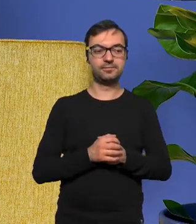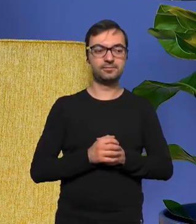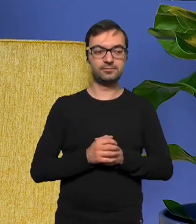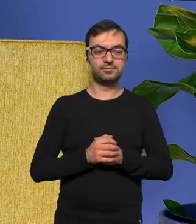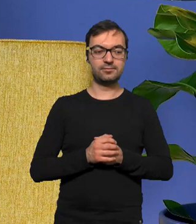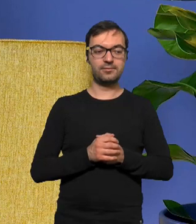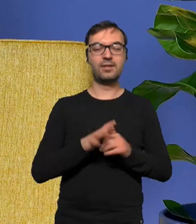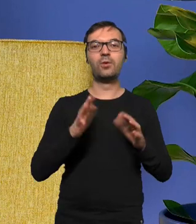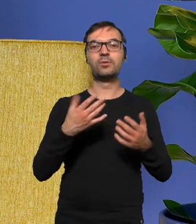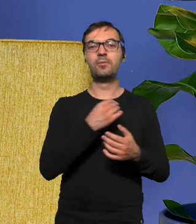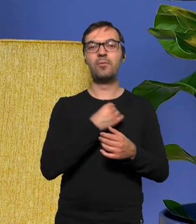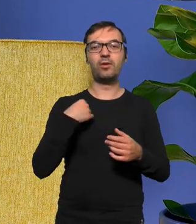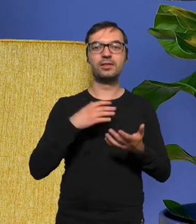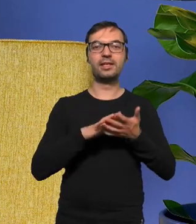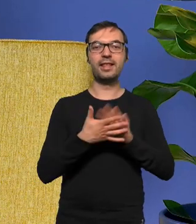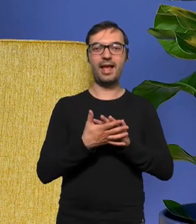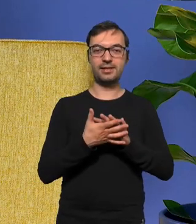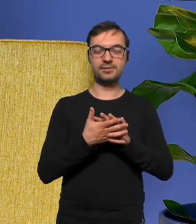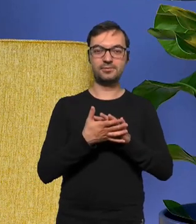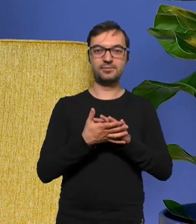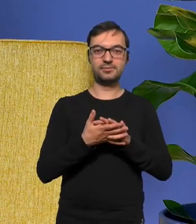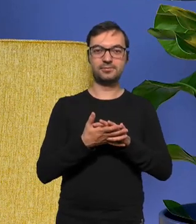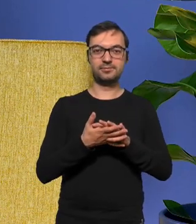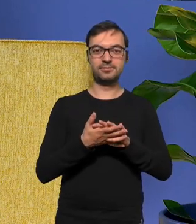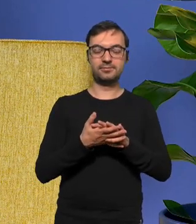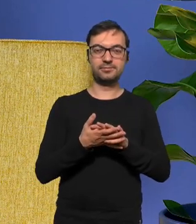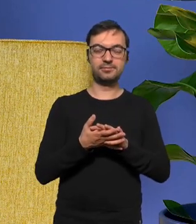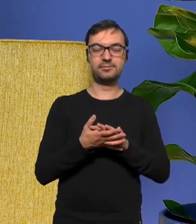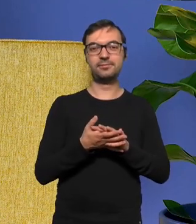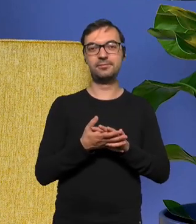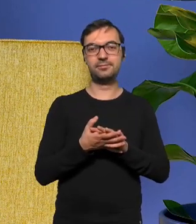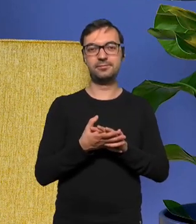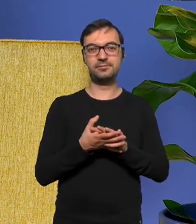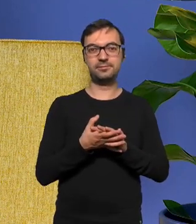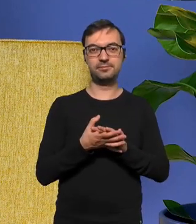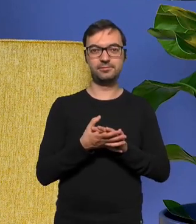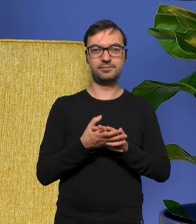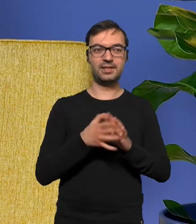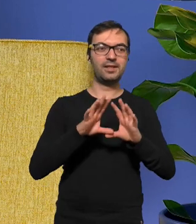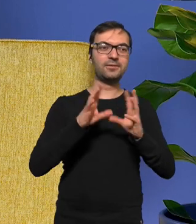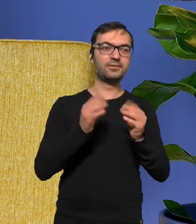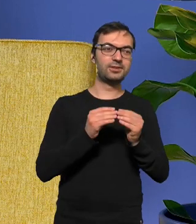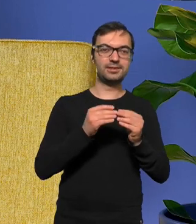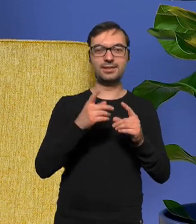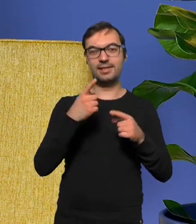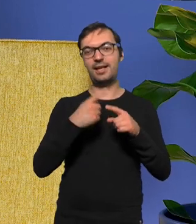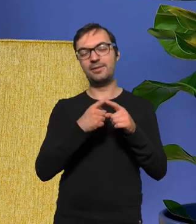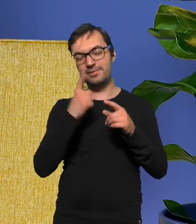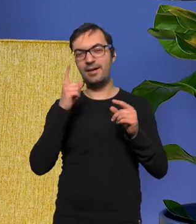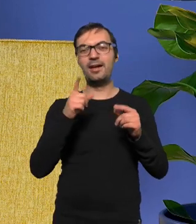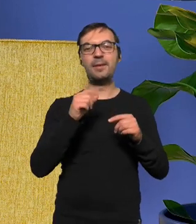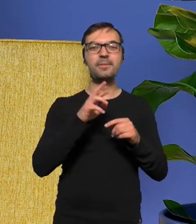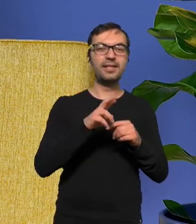polski rynek i te wszystkie te wszystkie takie niuanse PR-owo,